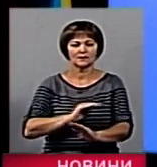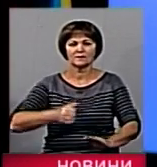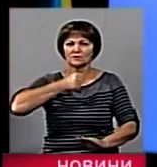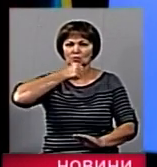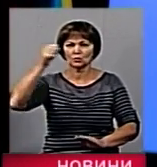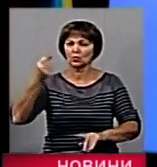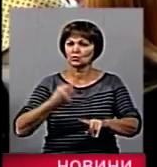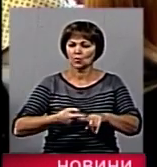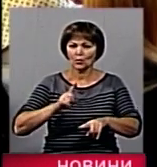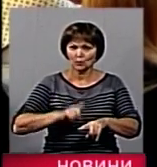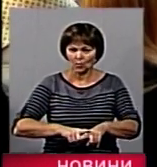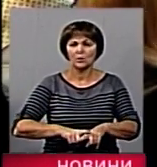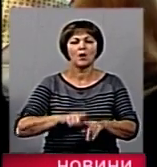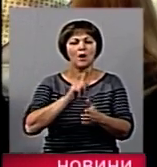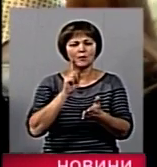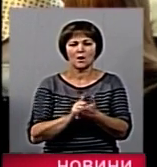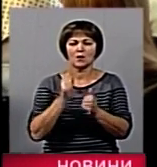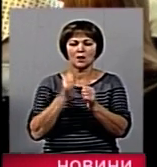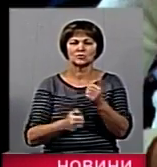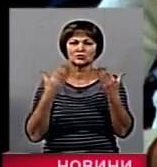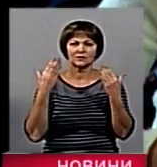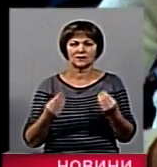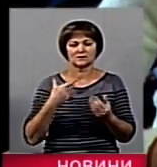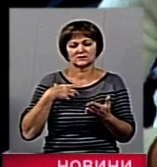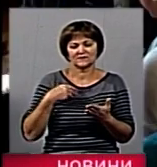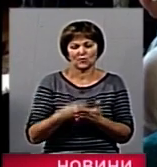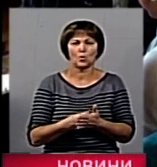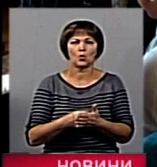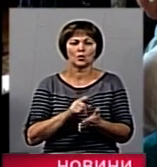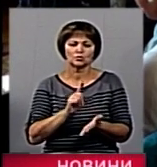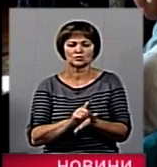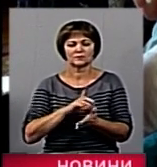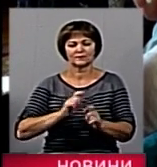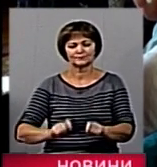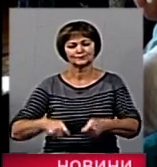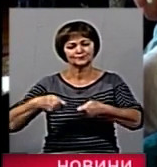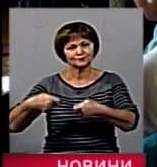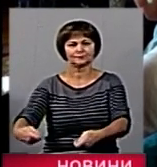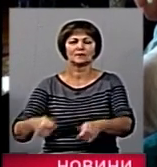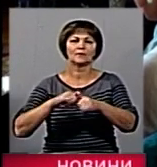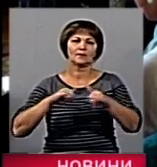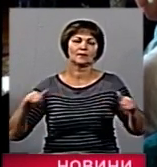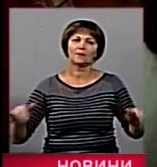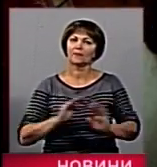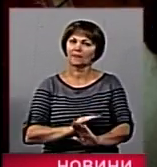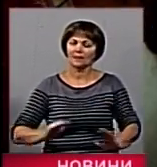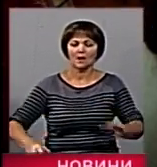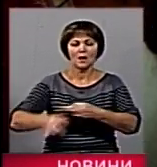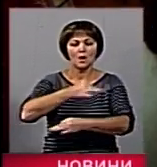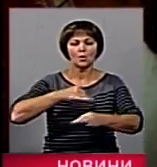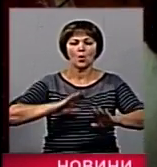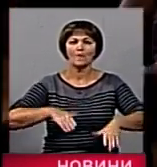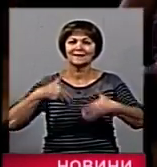Ось чому у повсякденному житті вони обов'язково мають керуватися тими цінностями, які хочуть розвивати у дітей. Рекомендації